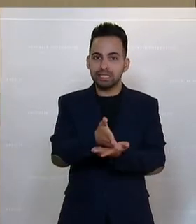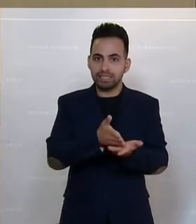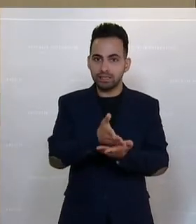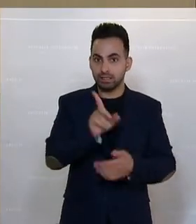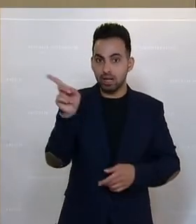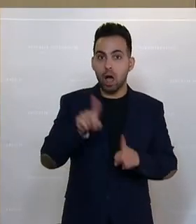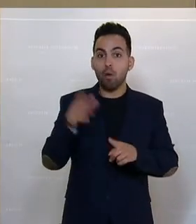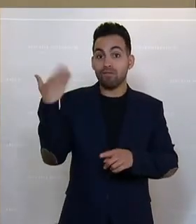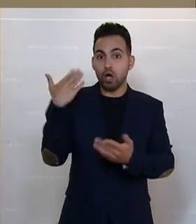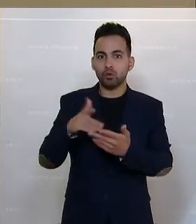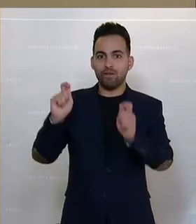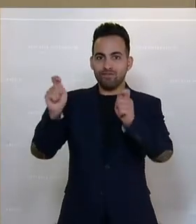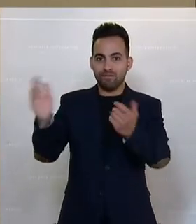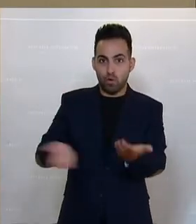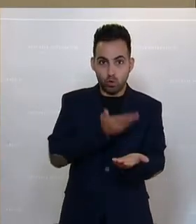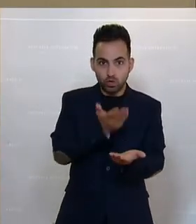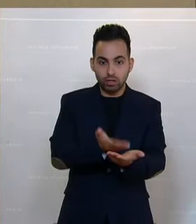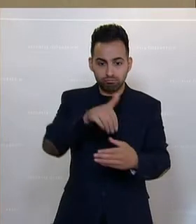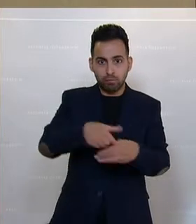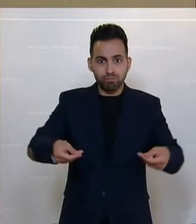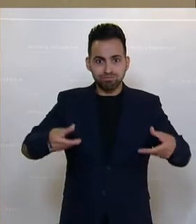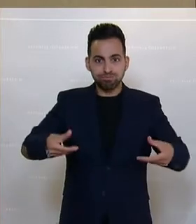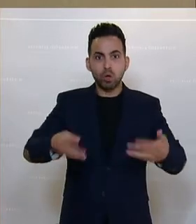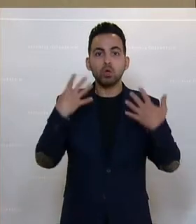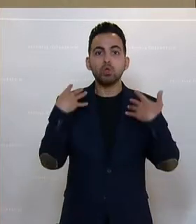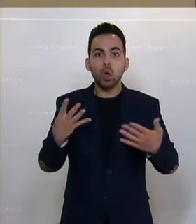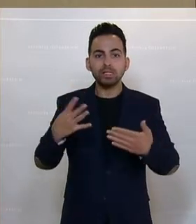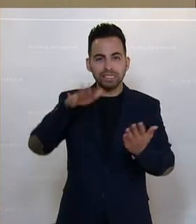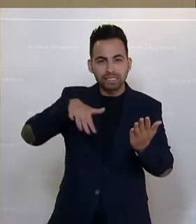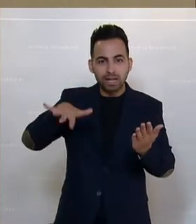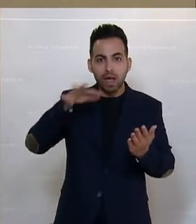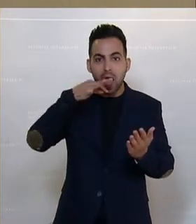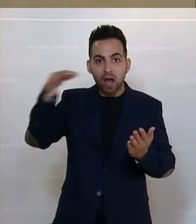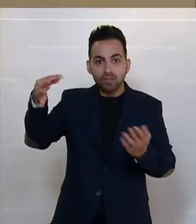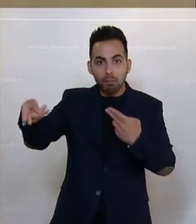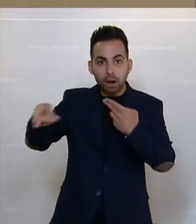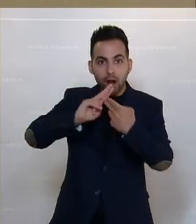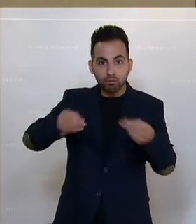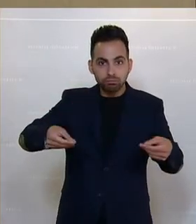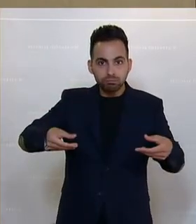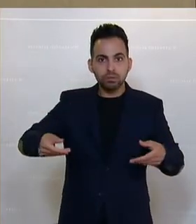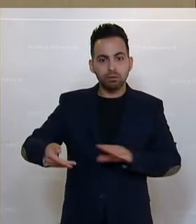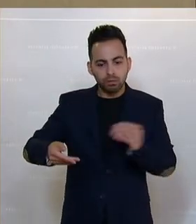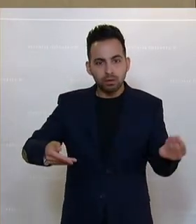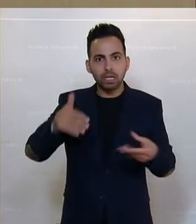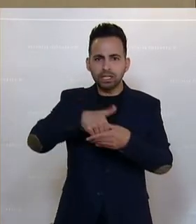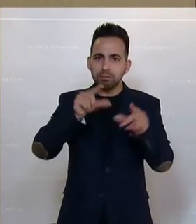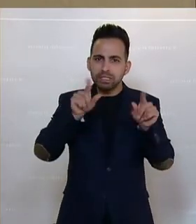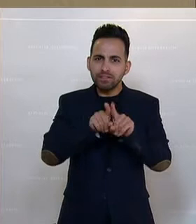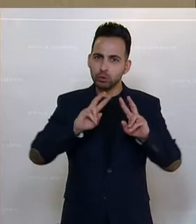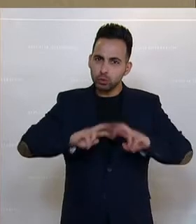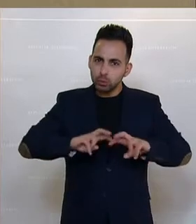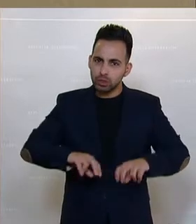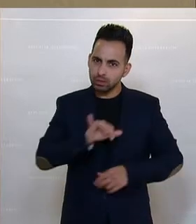Vorschläge gemacht hat in einer 90-seitigen Anfragebeantwortung ist eine kleine, sehr interessante Studie geworden